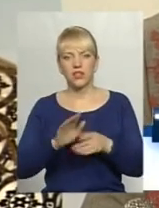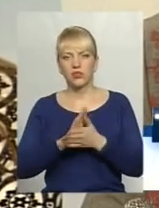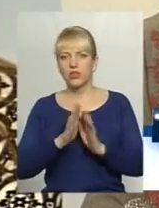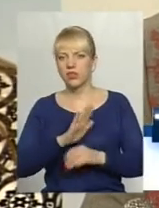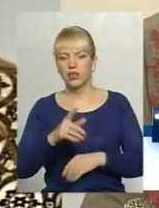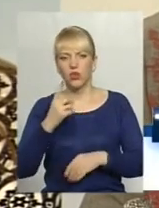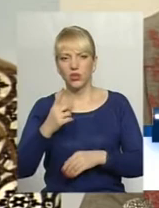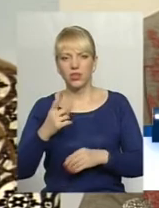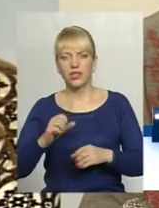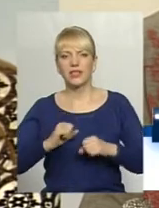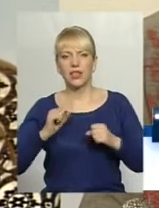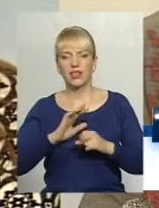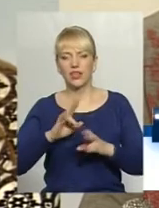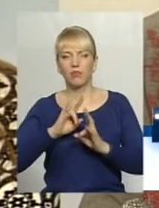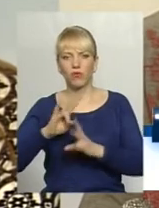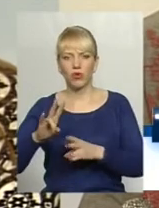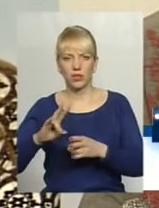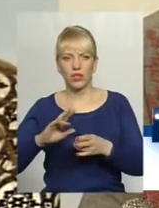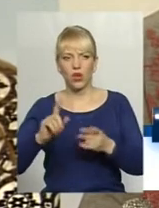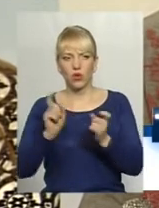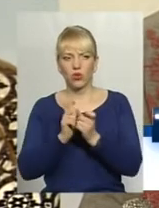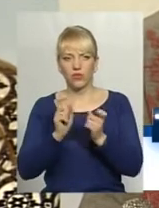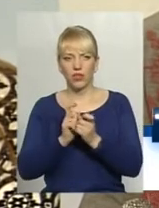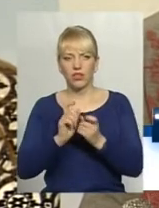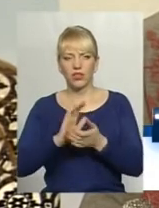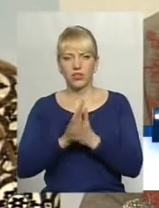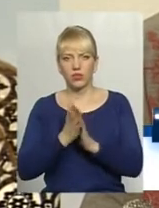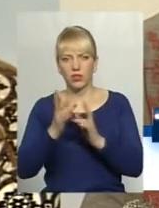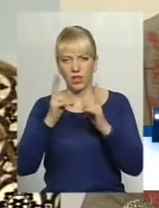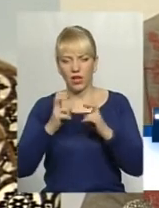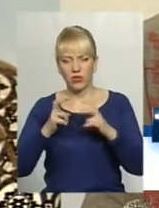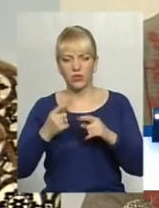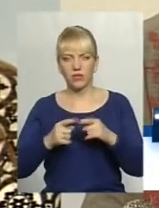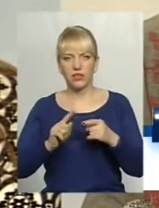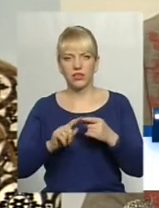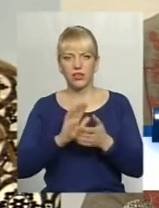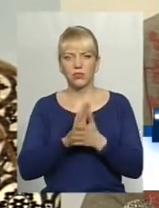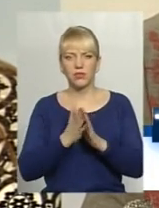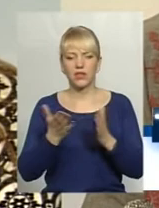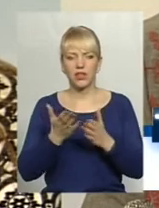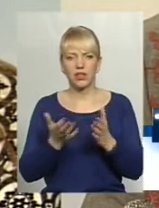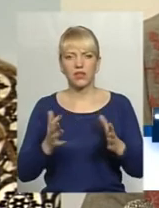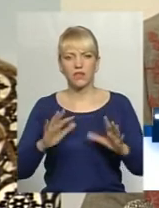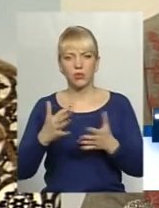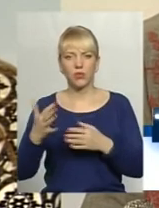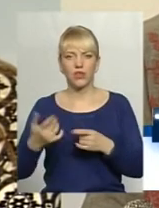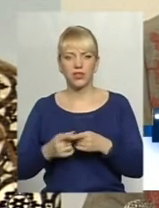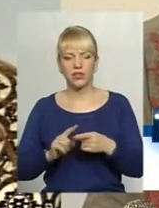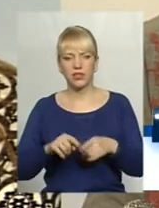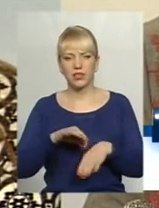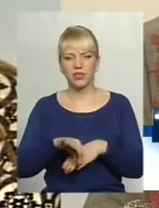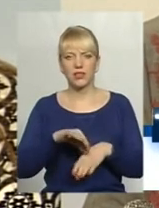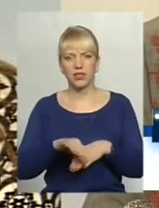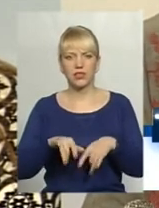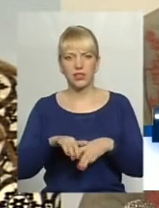Старатися не провокувати конфліктних ситуацій, аналізувати ті обставини, за яких відбуваються ті насильницькі